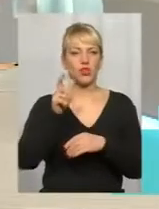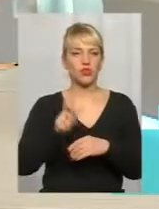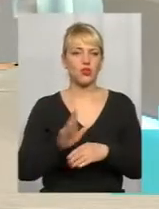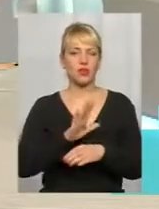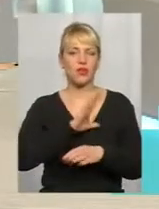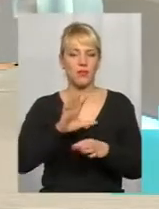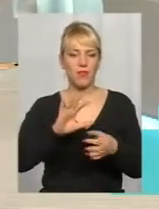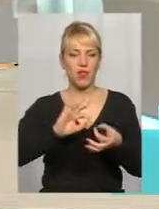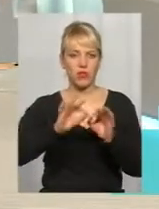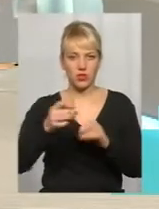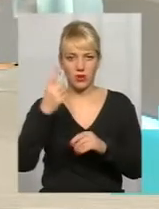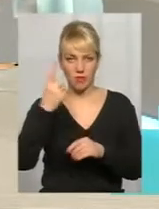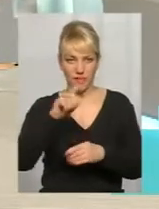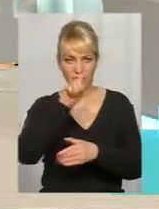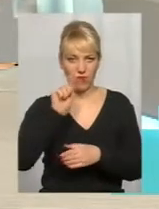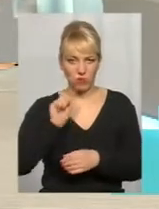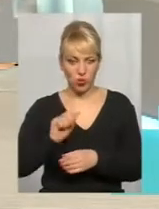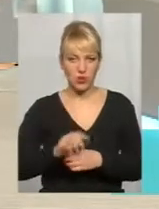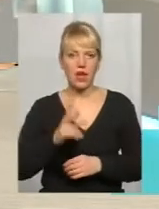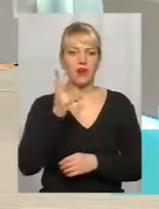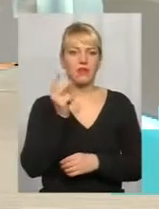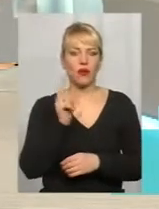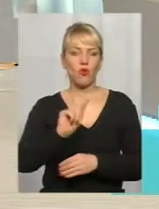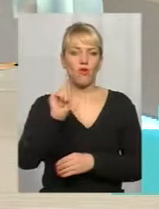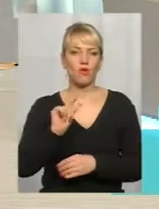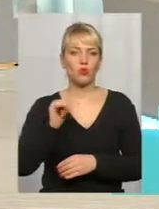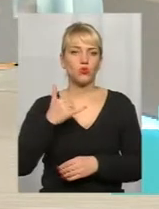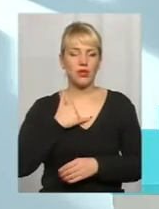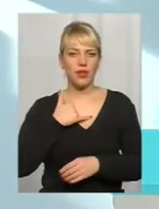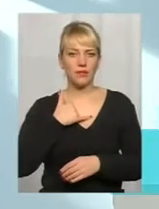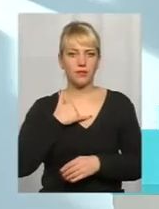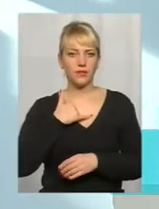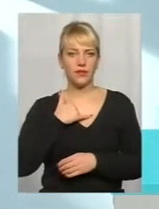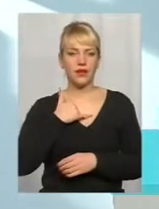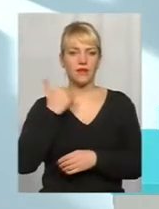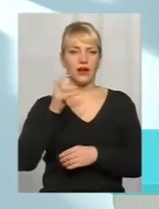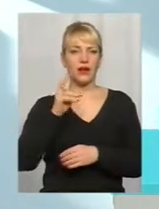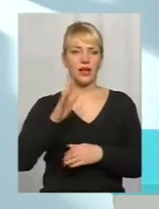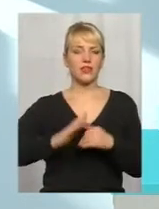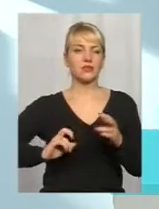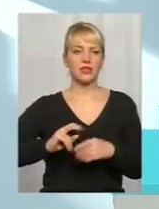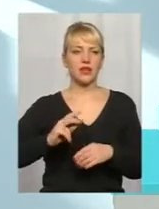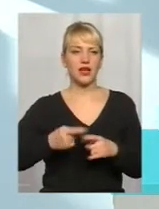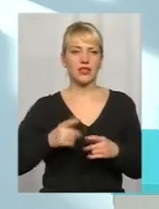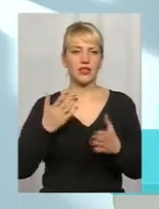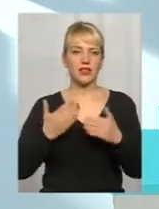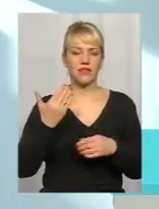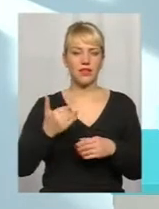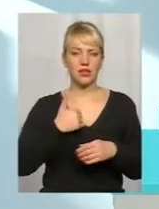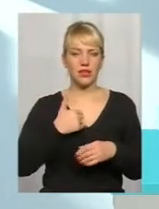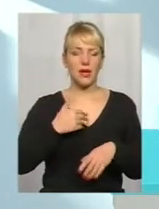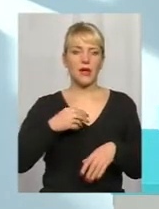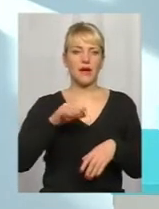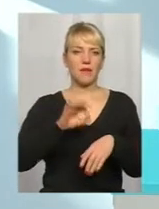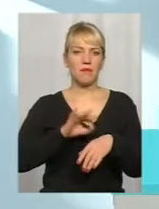этих осложнений. Это первый вопрос. И второй у вопрос это насчет, вы так описали, идеальную картину о том, что ты приходишь к педиатру с